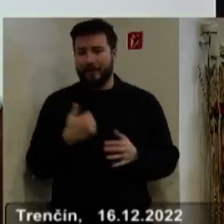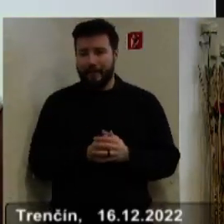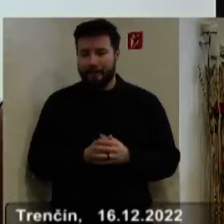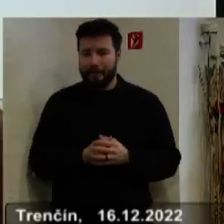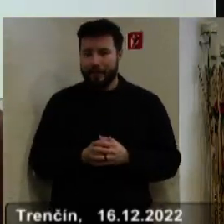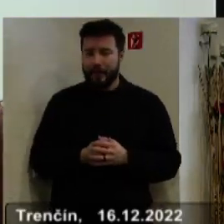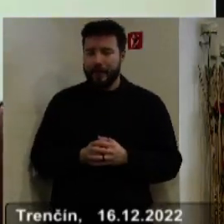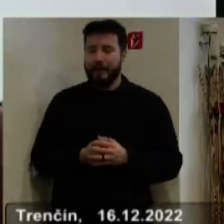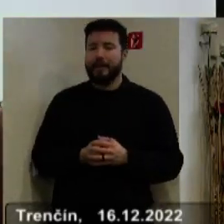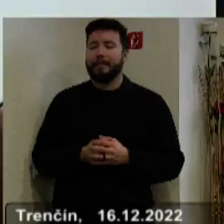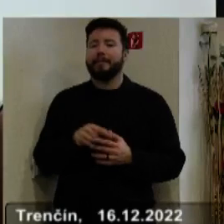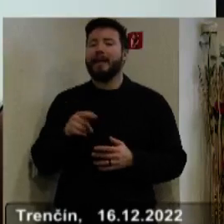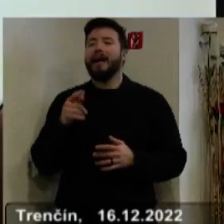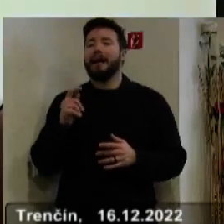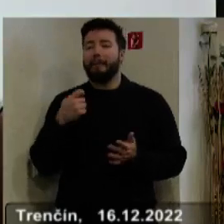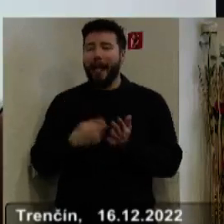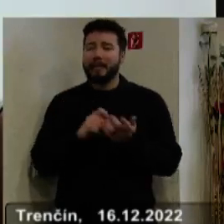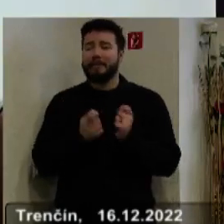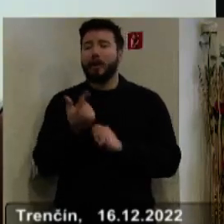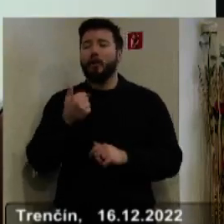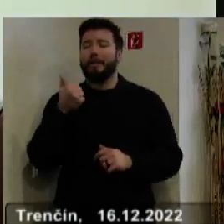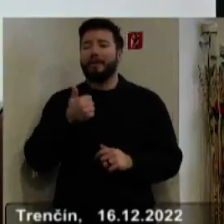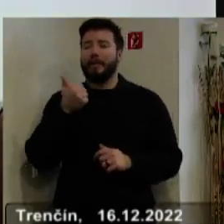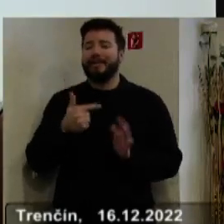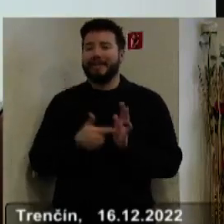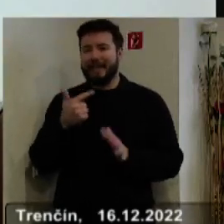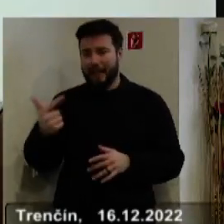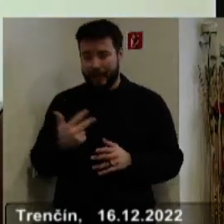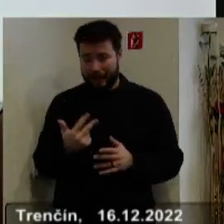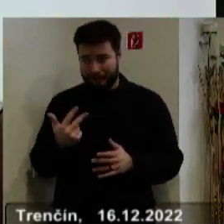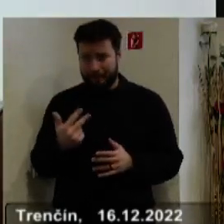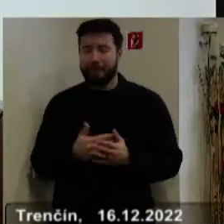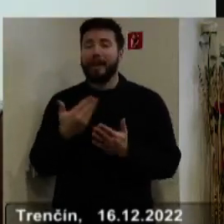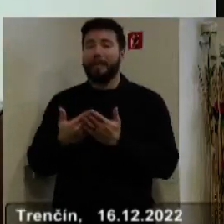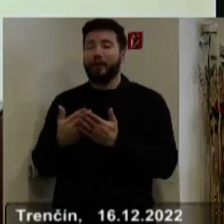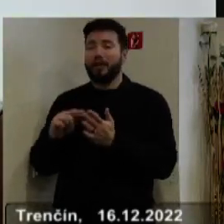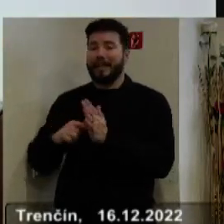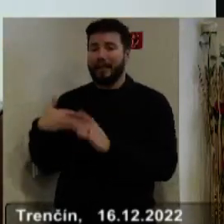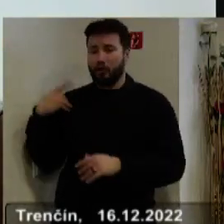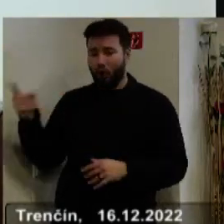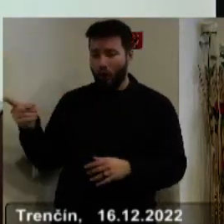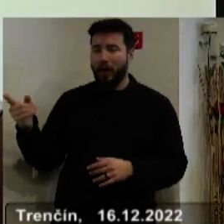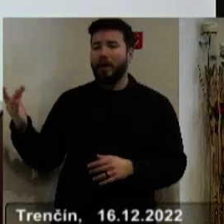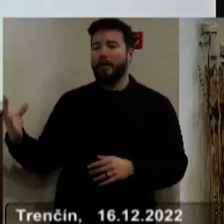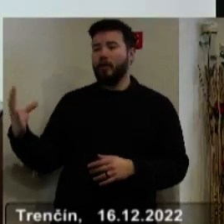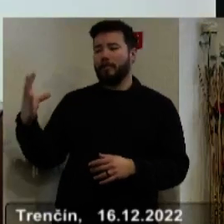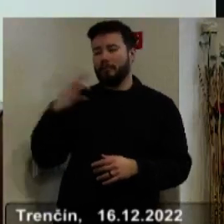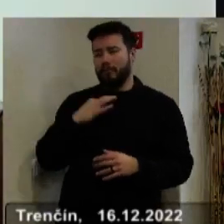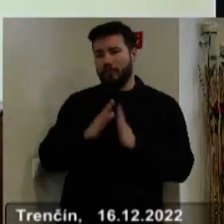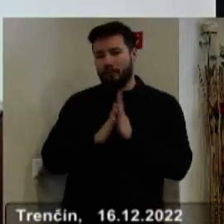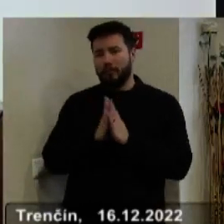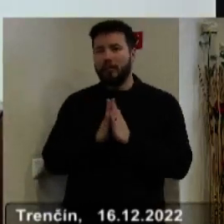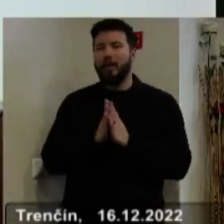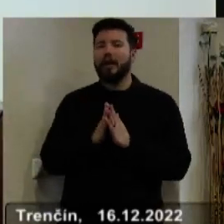.2023. Z toho dôvodu stredné školy požiadali o zmenu finančného pásma